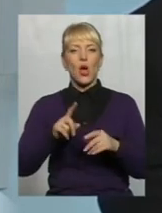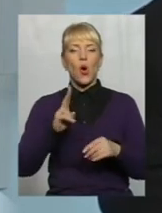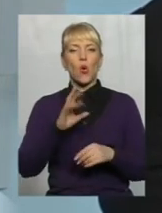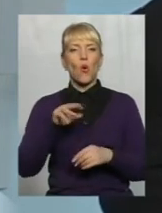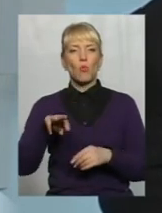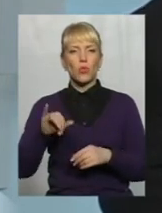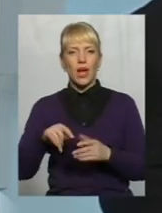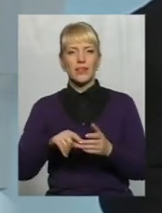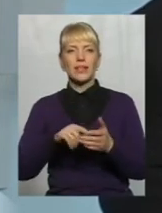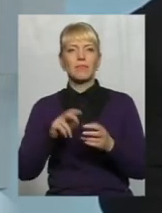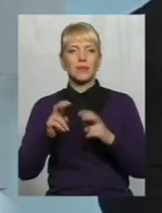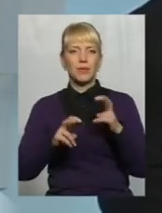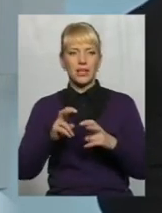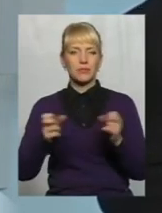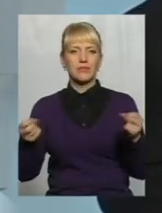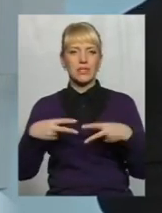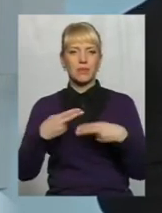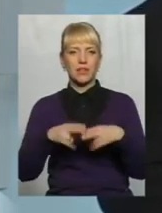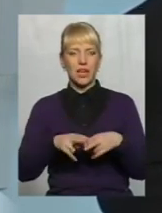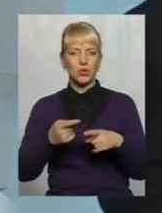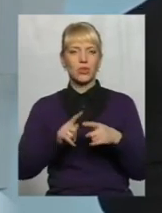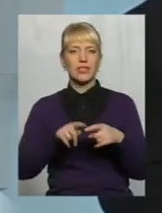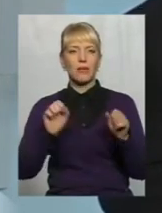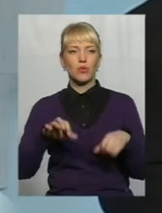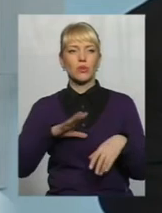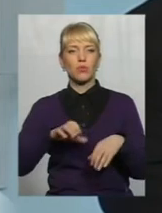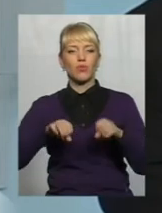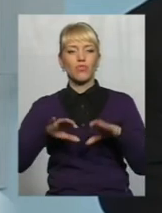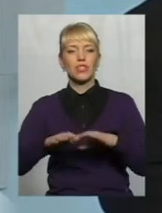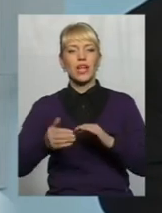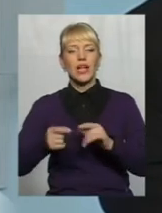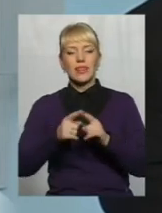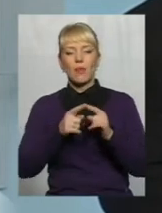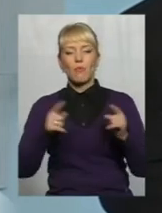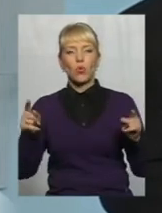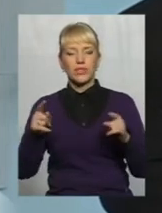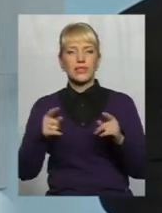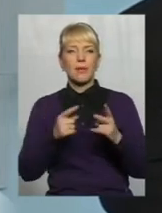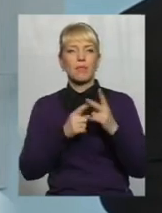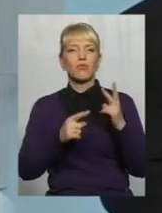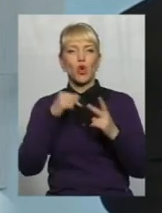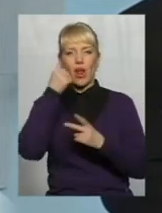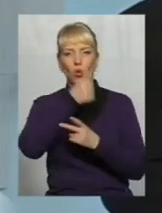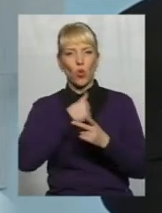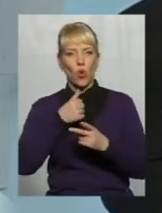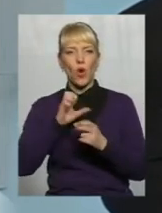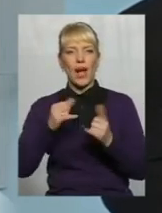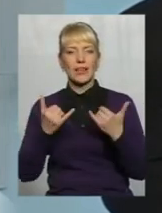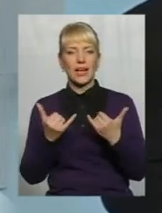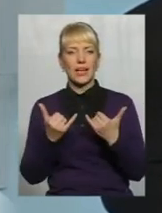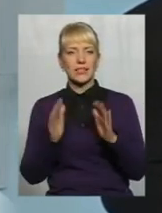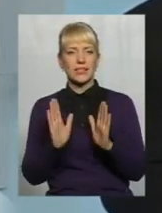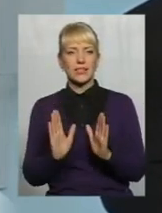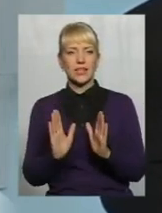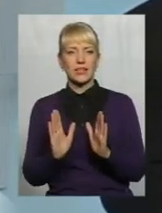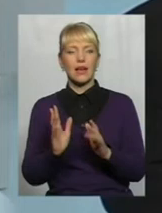спецтехнікою і таке інше. Це можна було вирішити вже на протязі півтора року. А наразі тільки